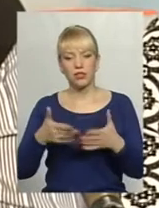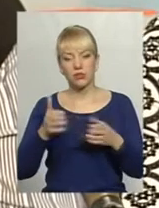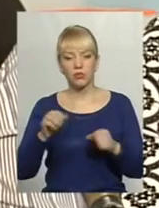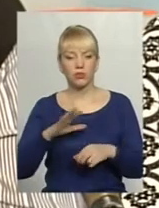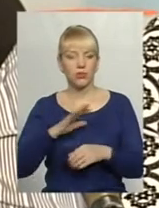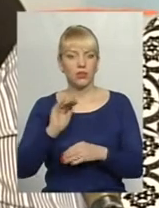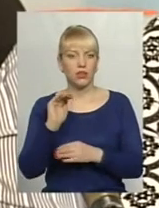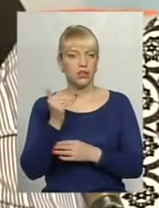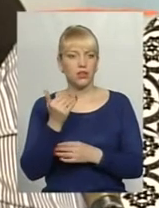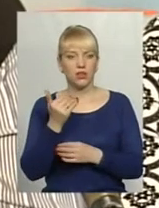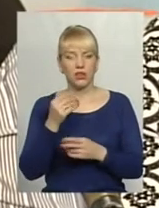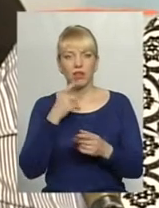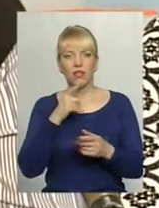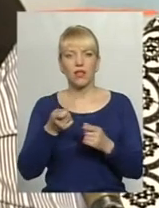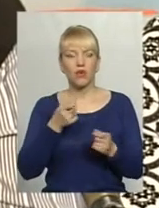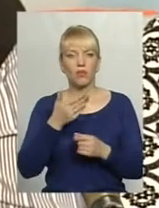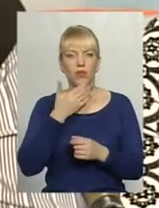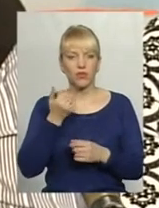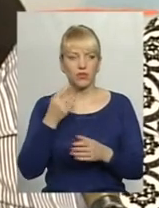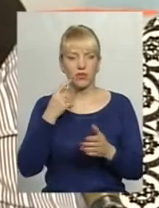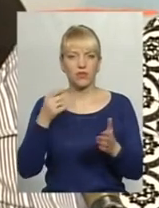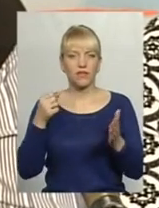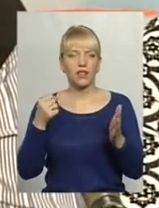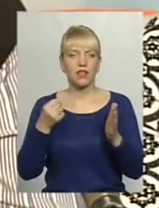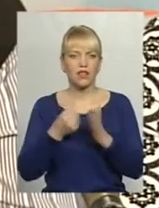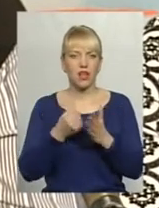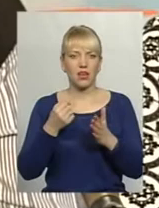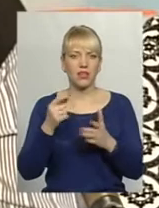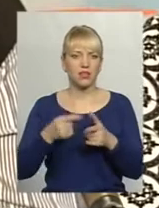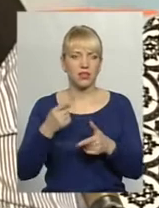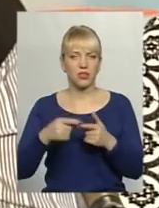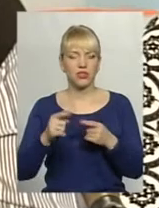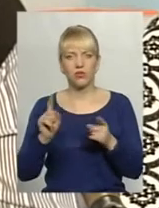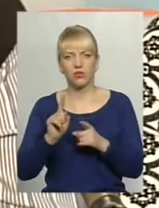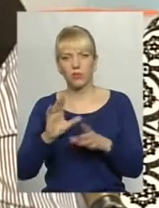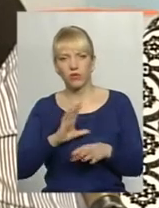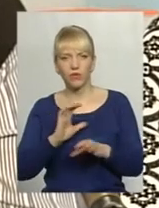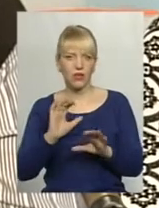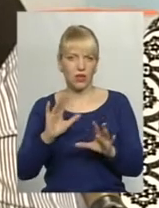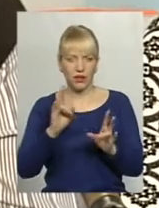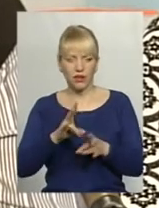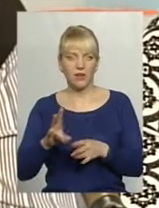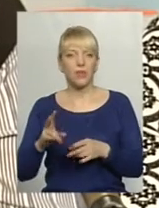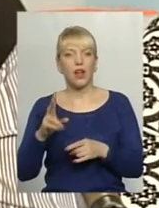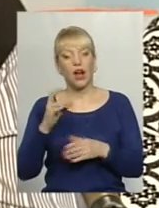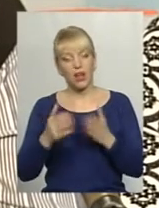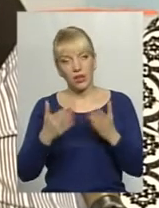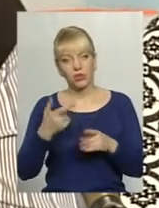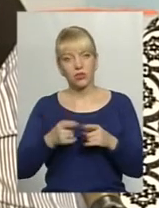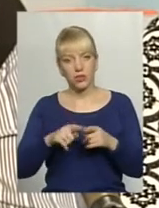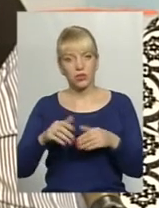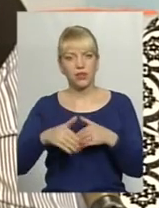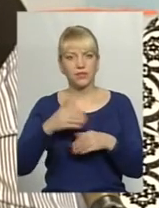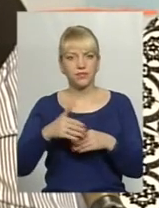з необережності десь вдарилася, чи в ігрі десь було. А якщо це вже прояви фізичного